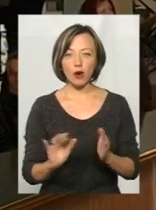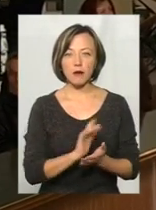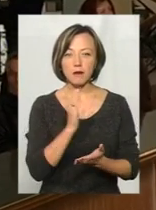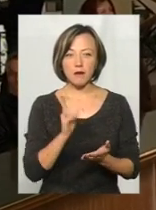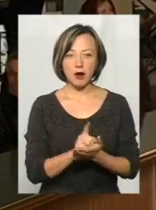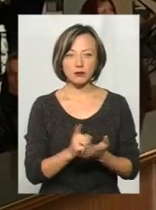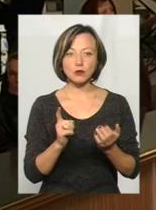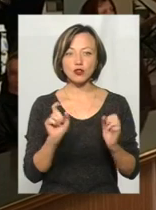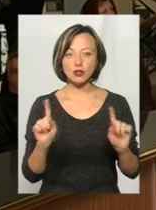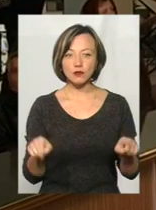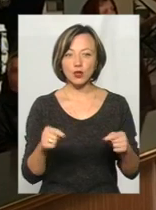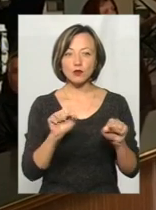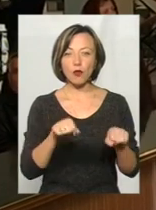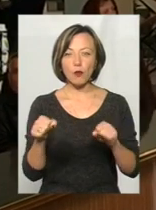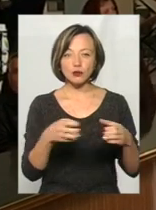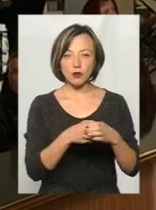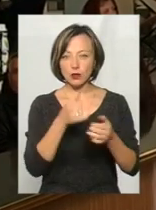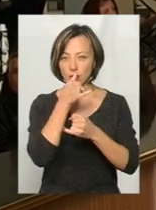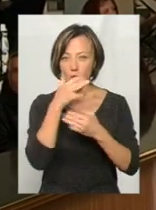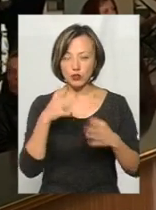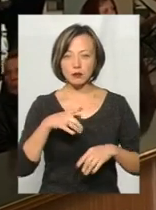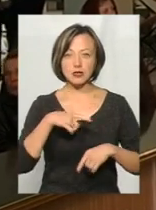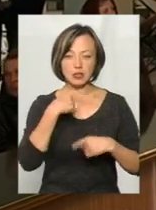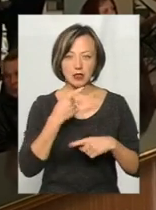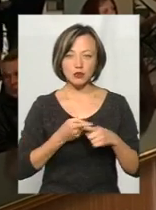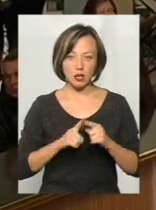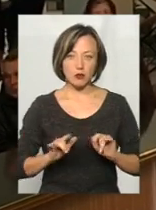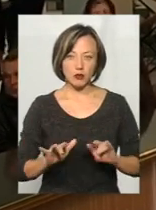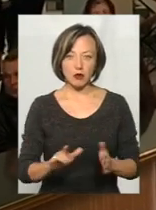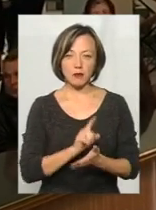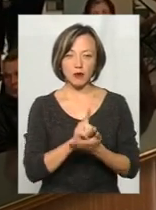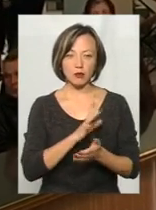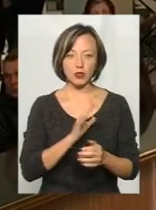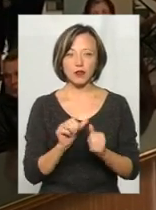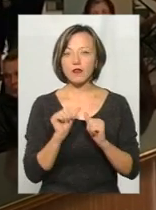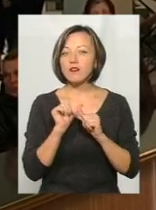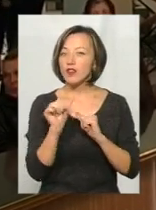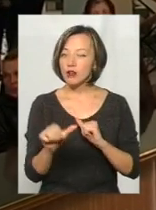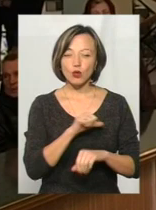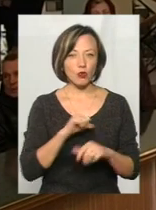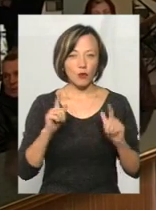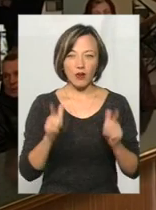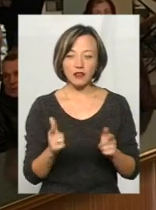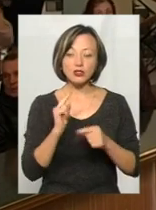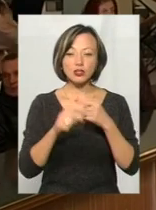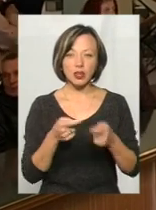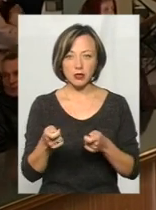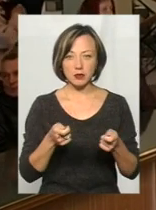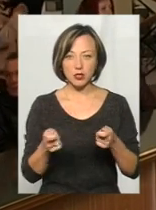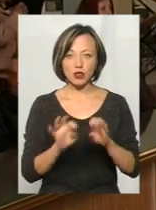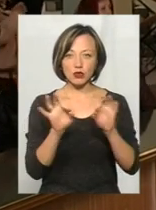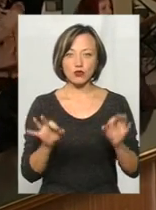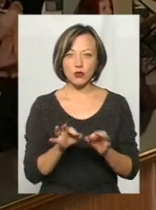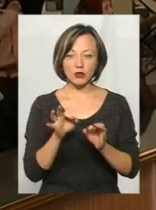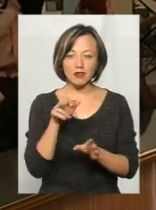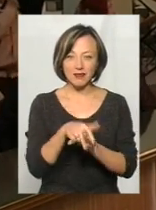створювати спроможні громади, ми не можемо забувати про те, що цей процес має бути виключно добровільним, і зверху через адміністрацію жодних